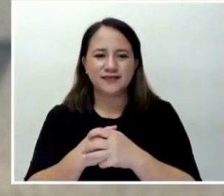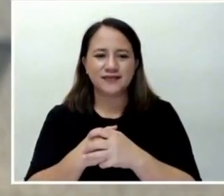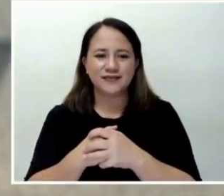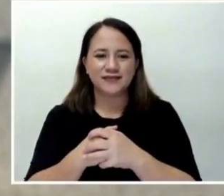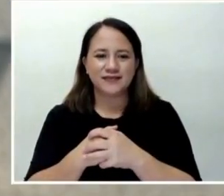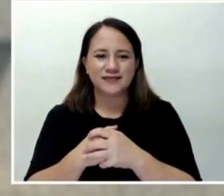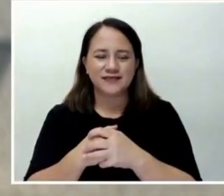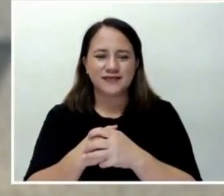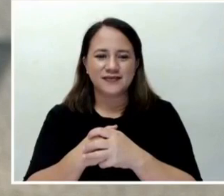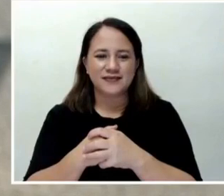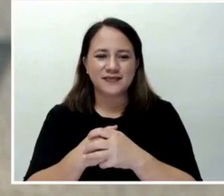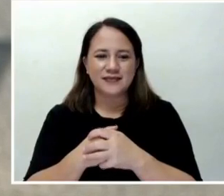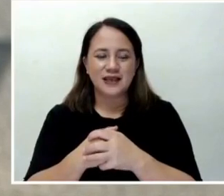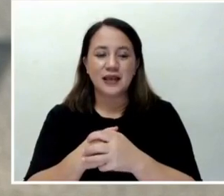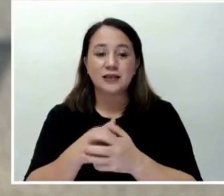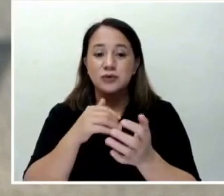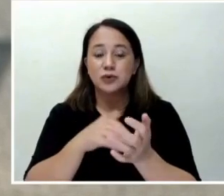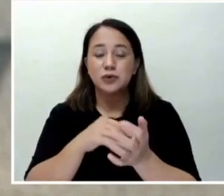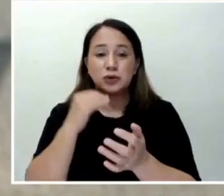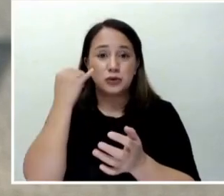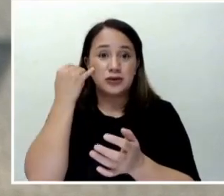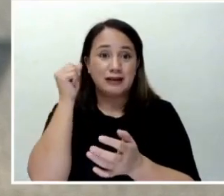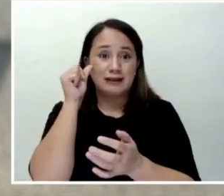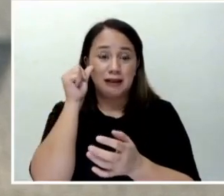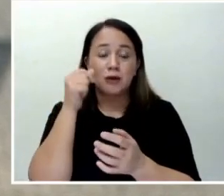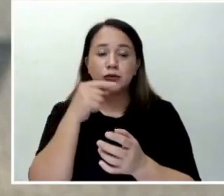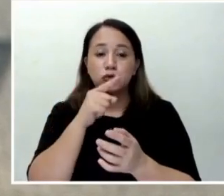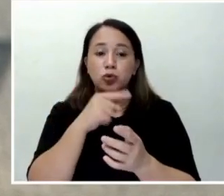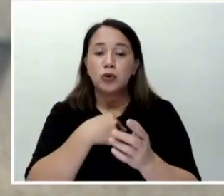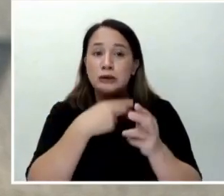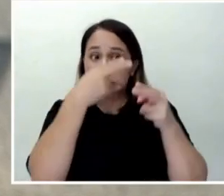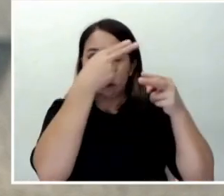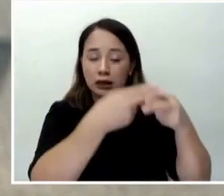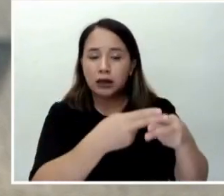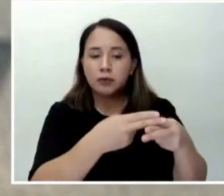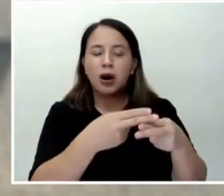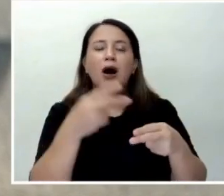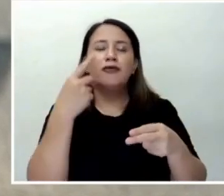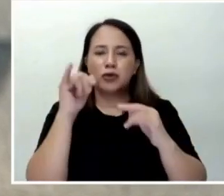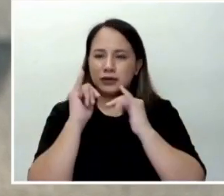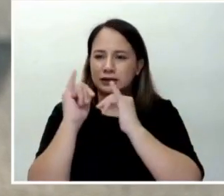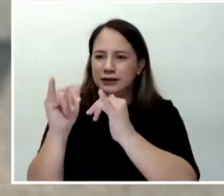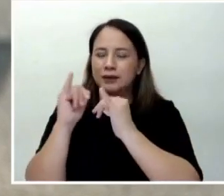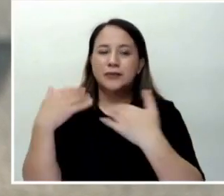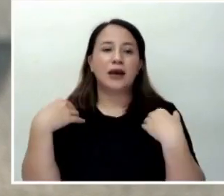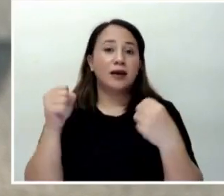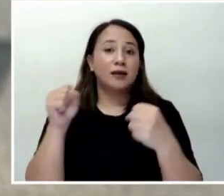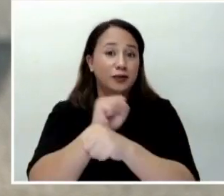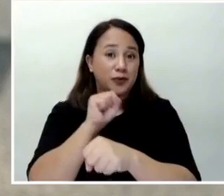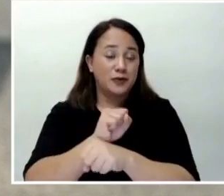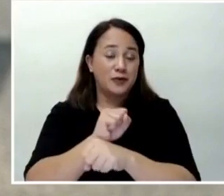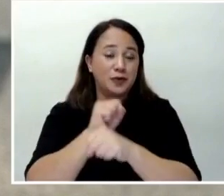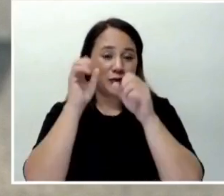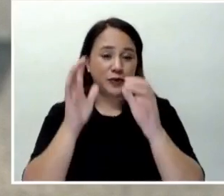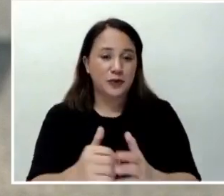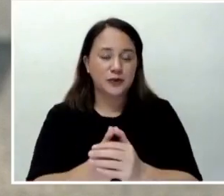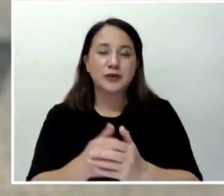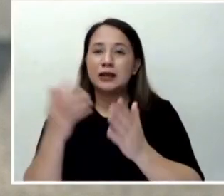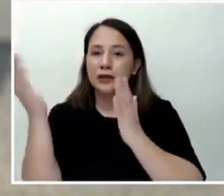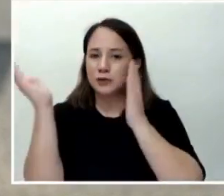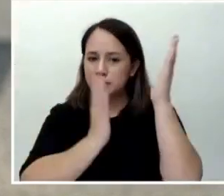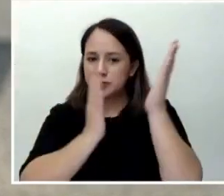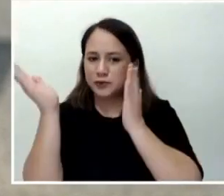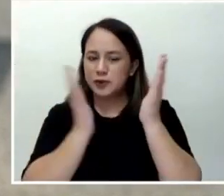Para kay Dr. Taguilar, ang parangal na ito ay para rin sa mga kapwa niyang healthcare workers na naglilikod sa